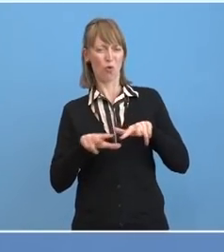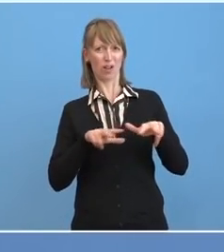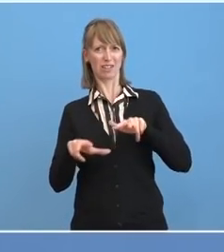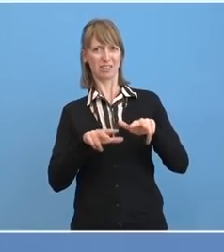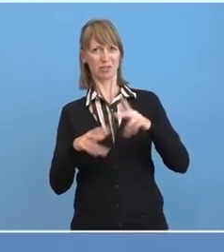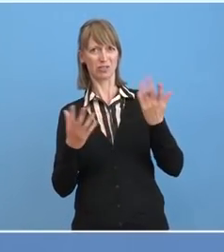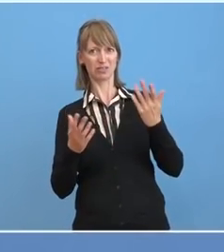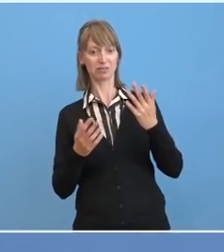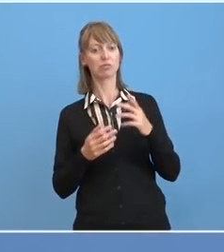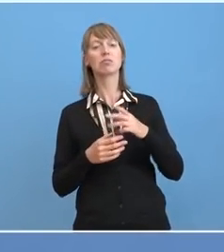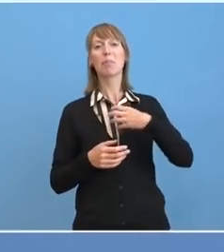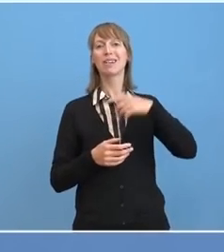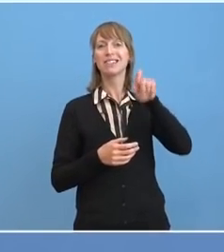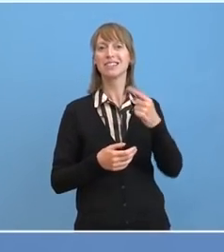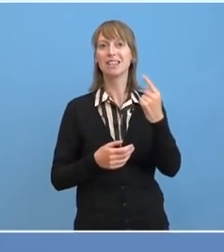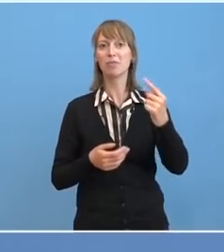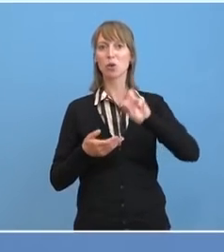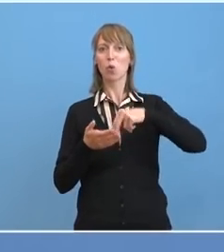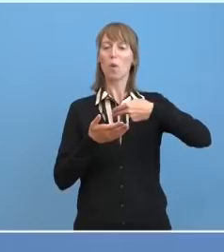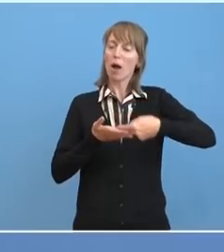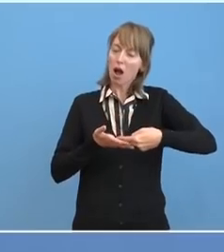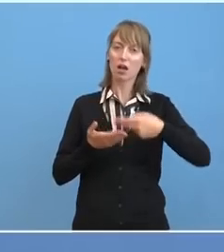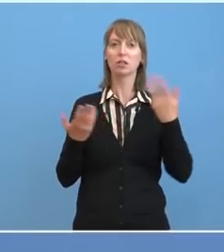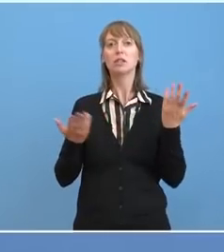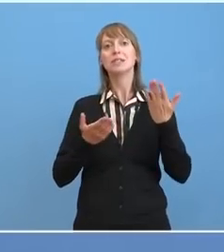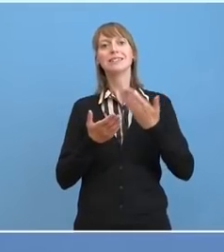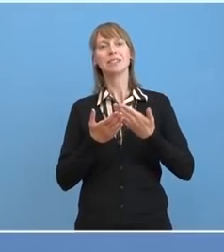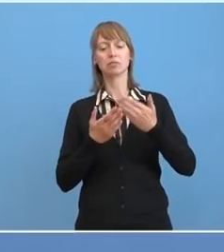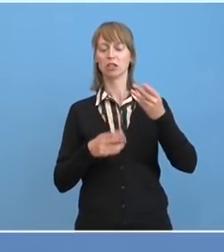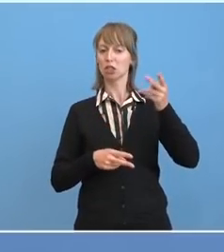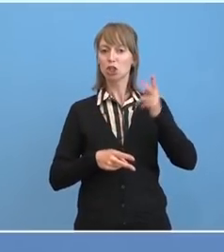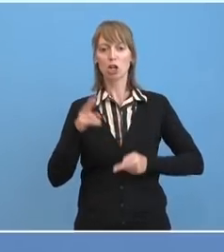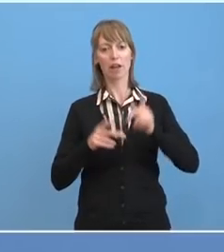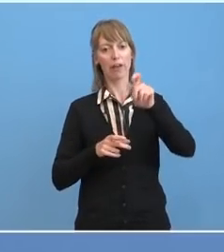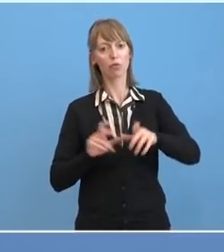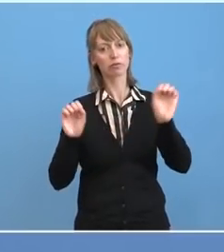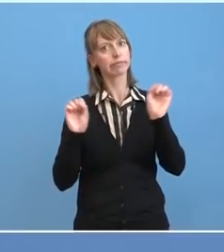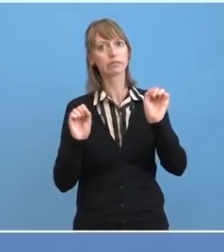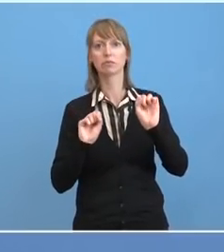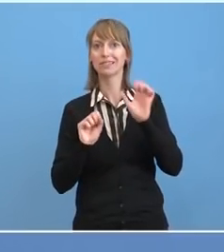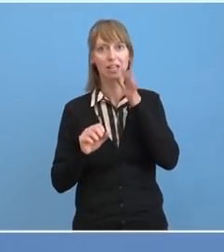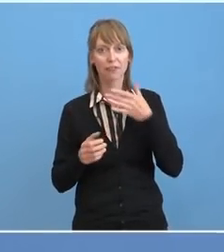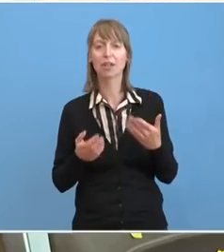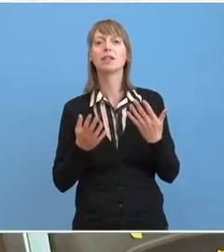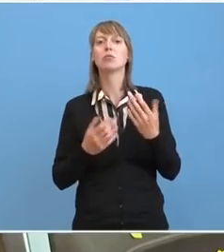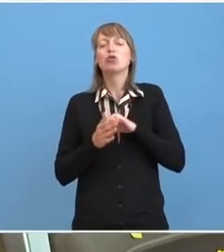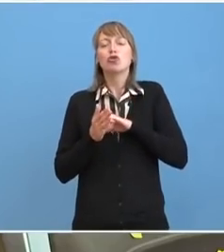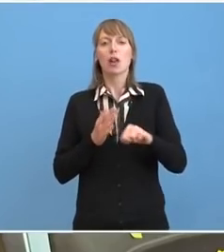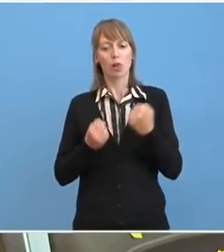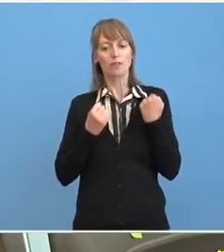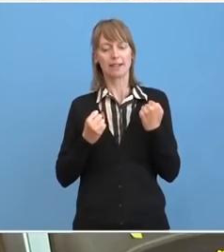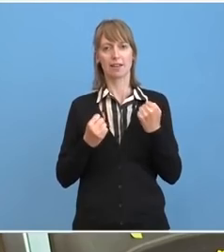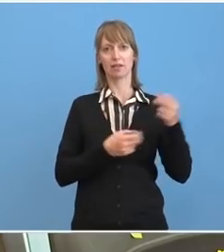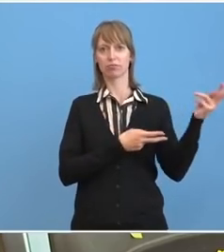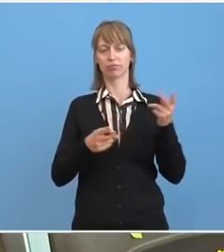im Koma liegenden Patienten möglichst wenig Schaden anrichtet und dass er möglichst schnell und sicher in die Charité kommt, das, denke ich,